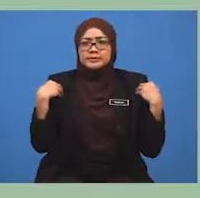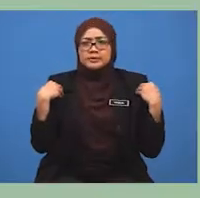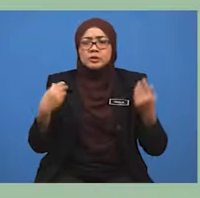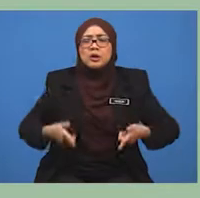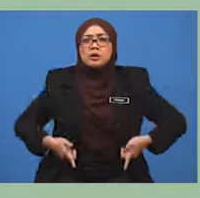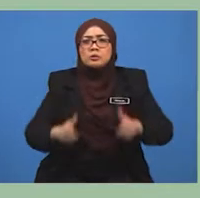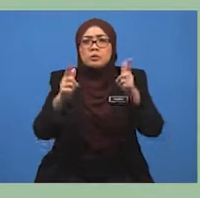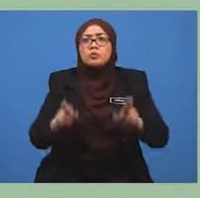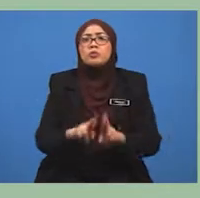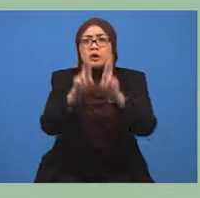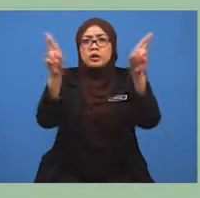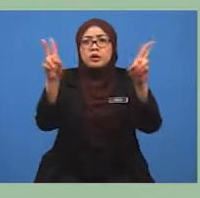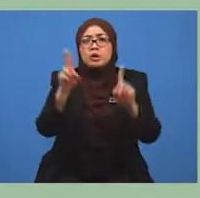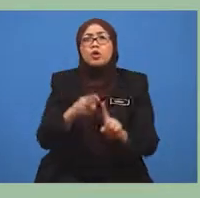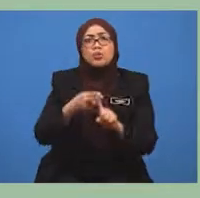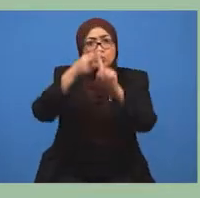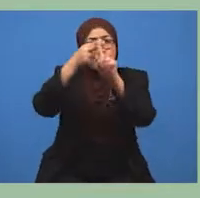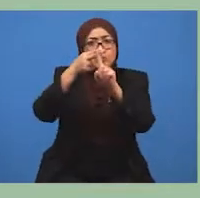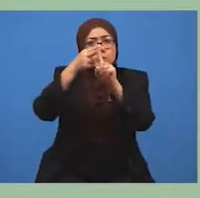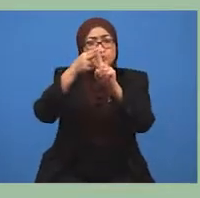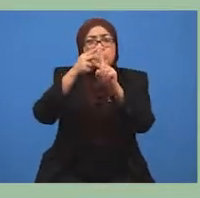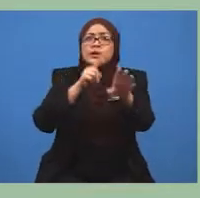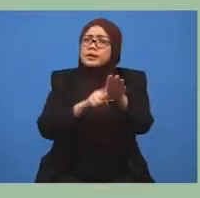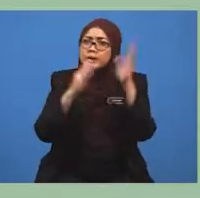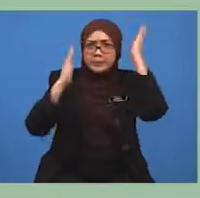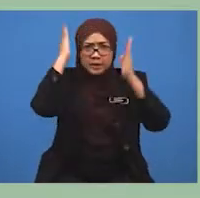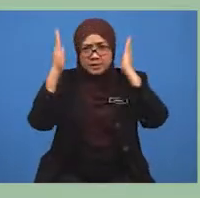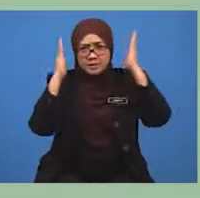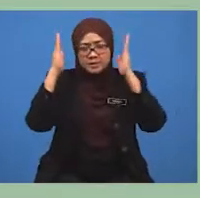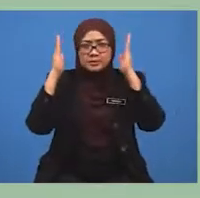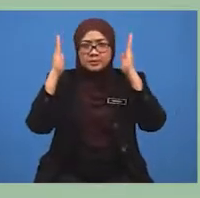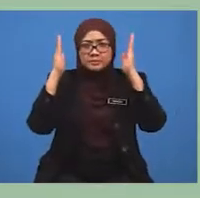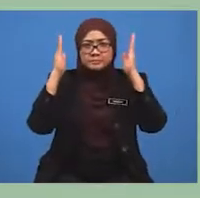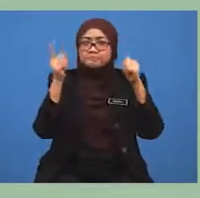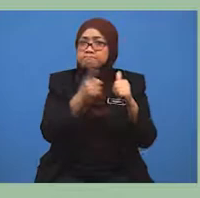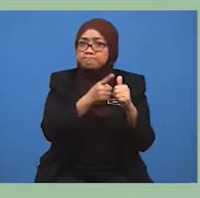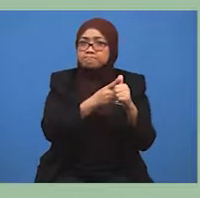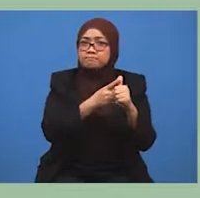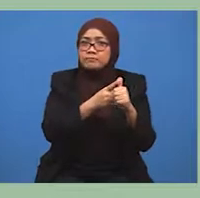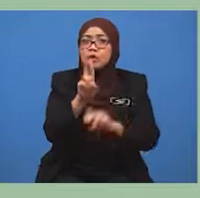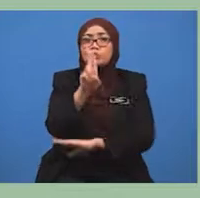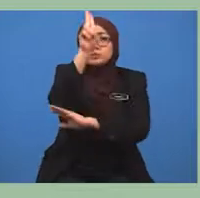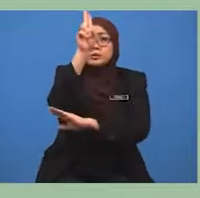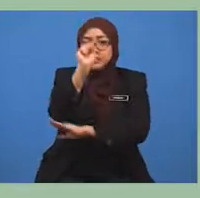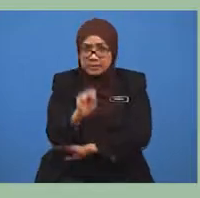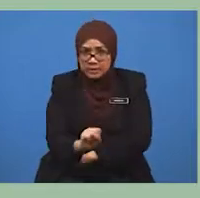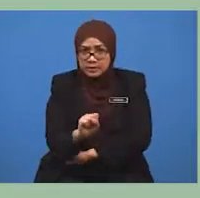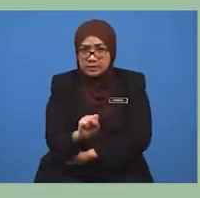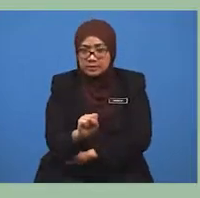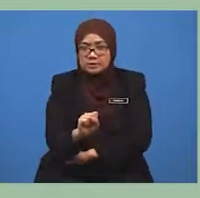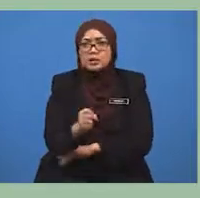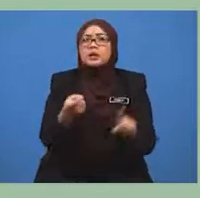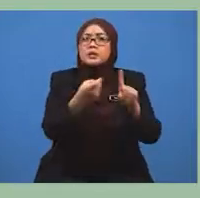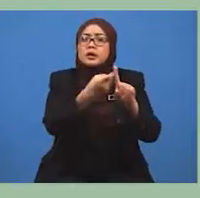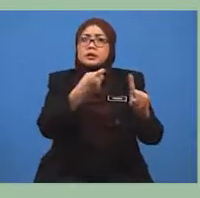lebuh raya utama di Malaysia, iaitu lebuh raya utara selatan yang menganjur dari